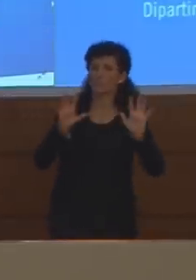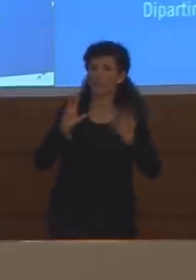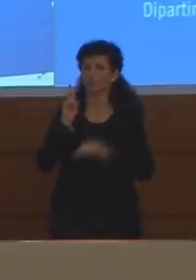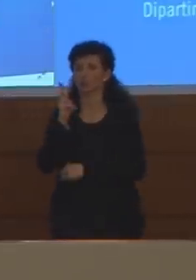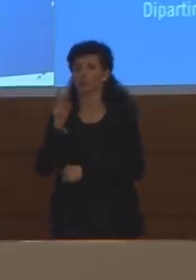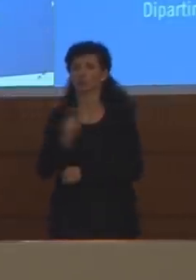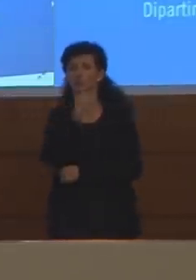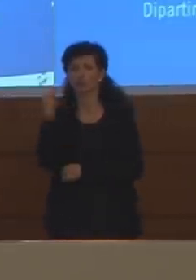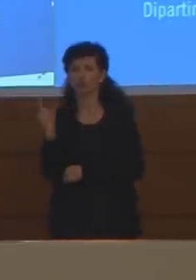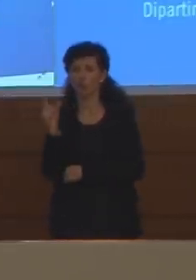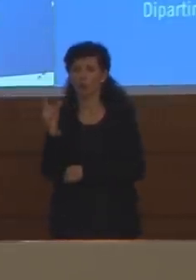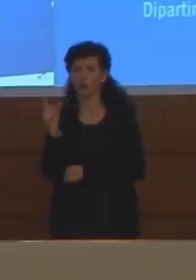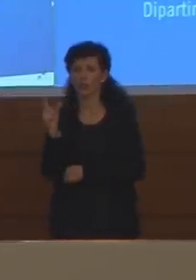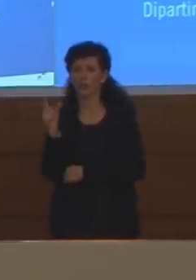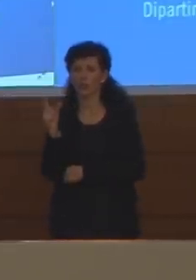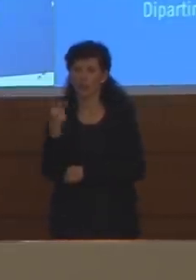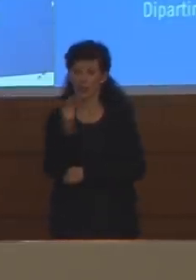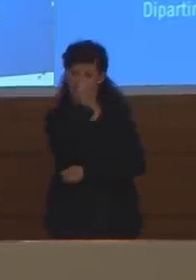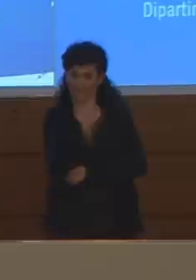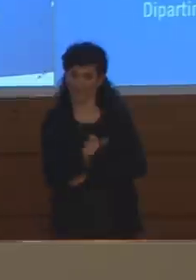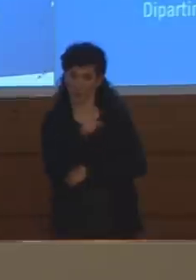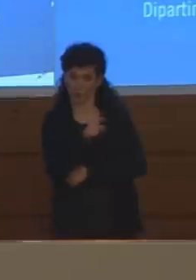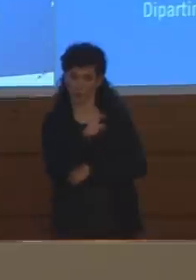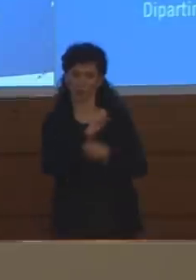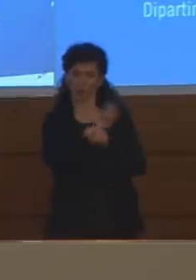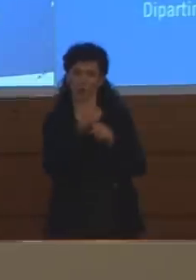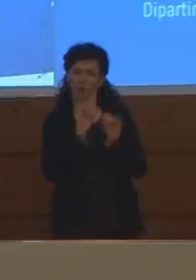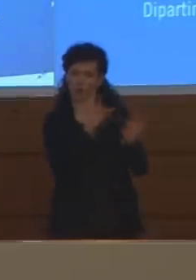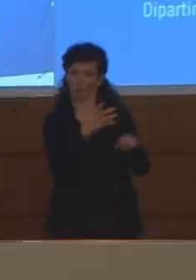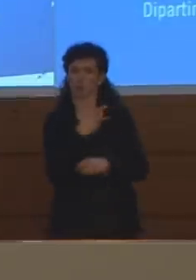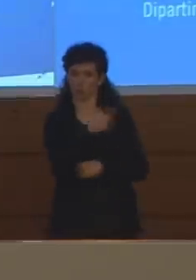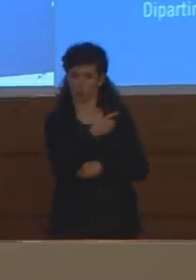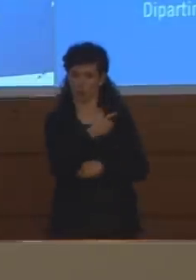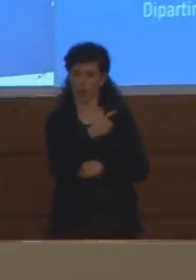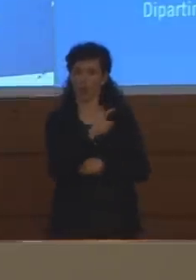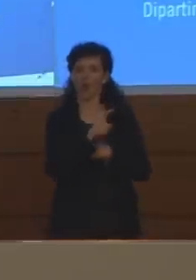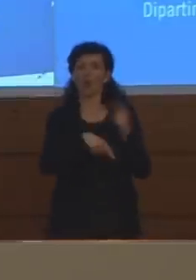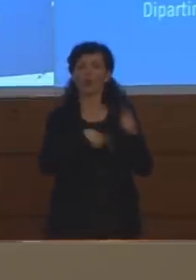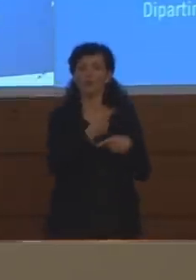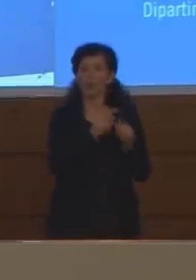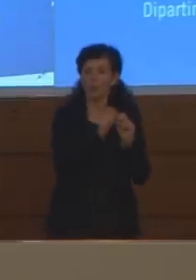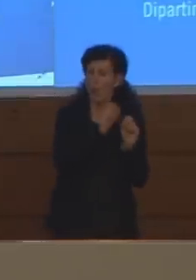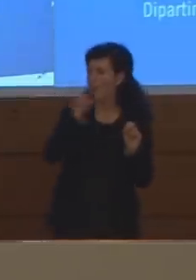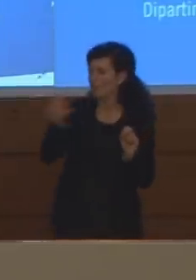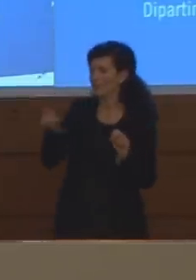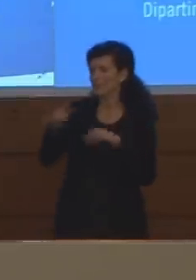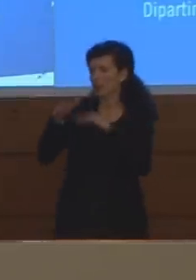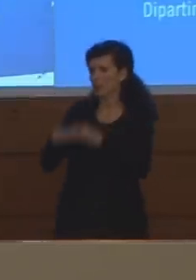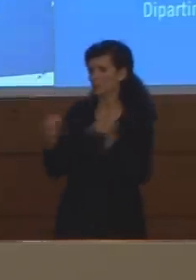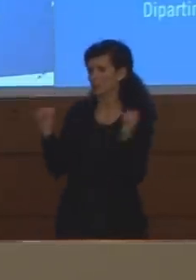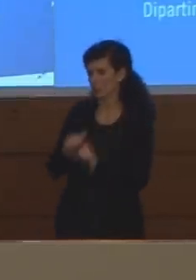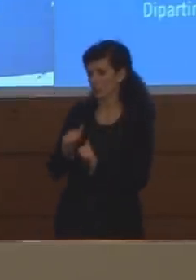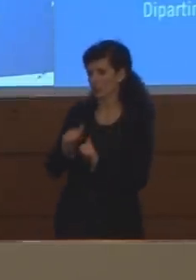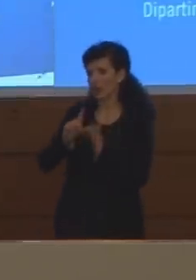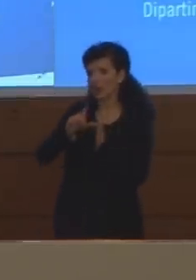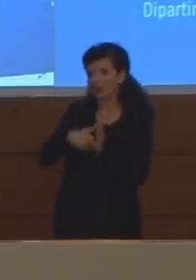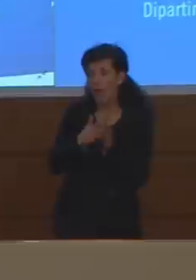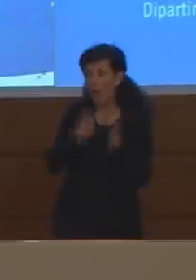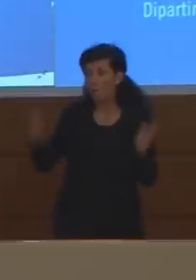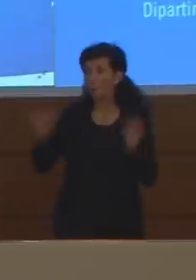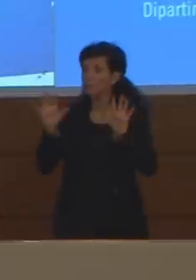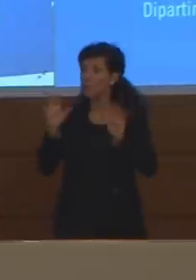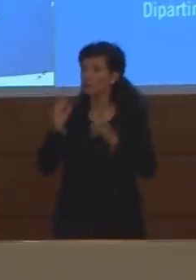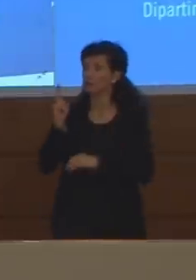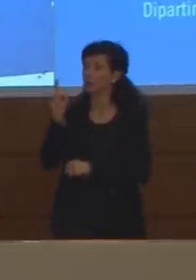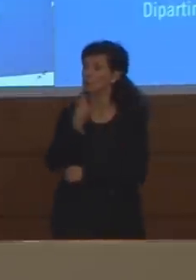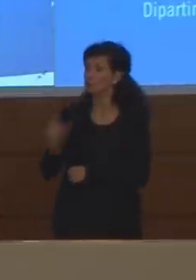in cui una persona risulta positivo e quando è comunicato da voi e se c'è questo lasso di tempo così lungo